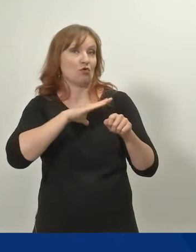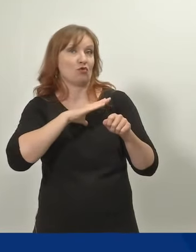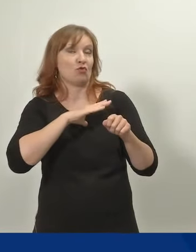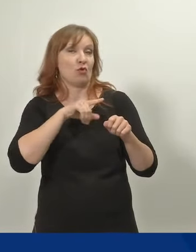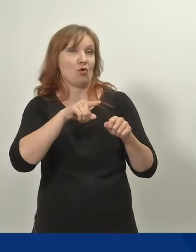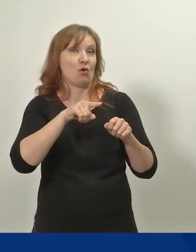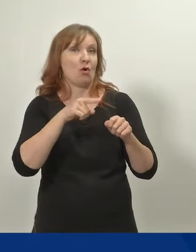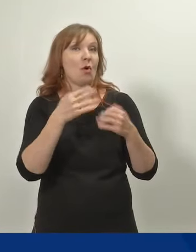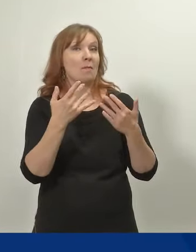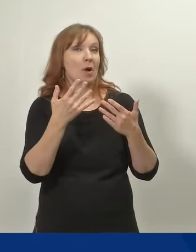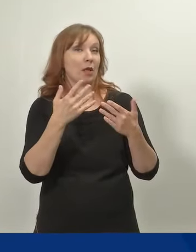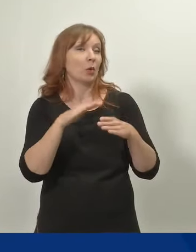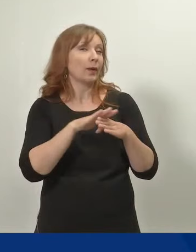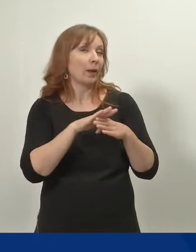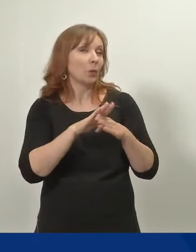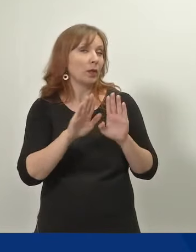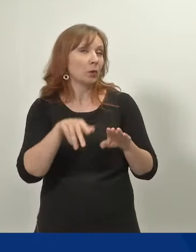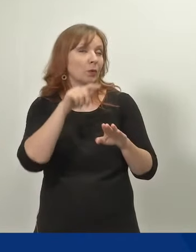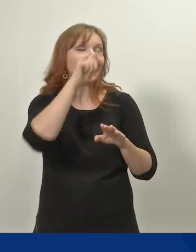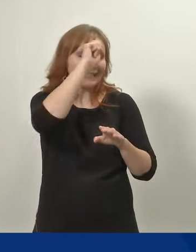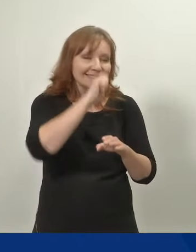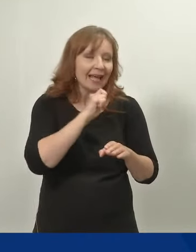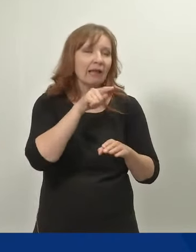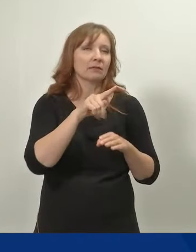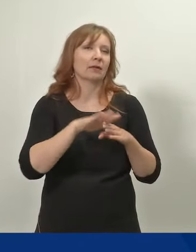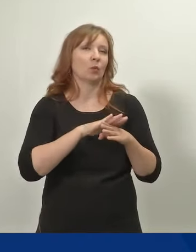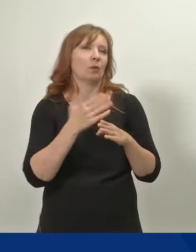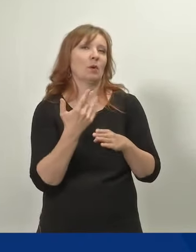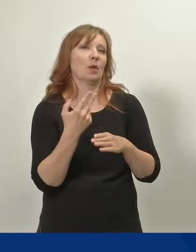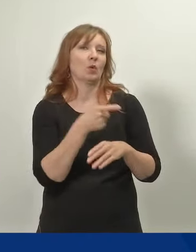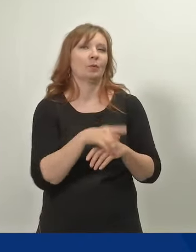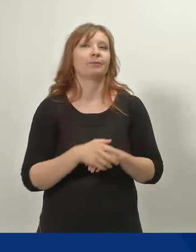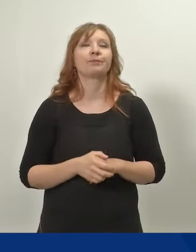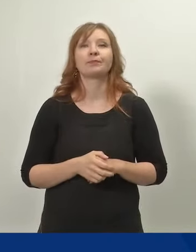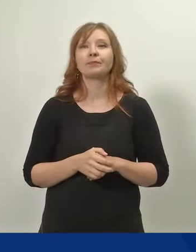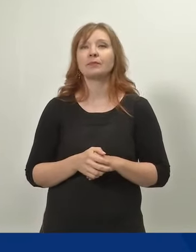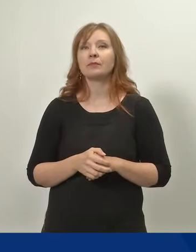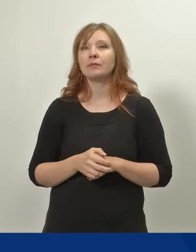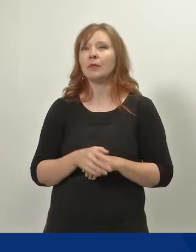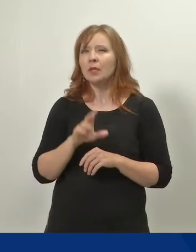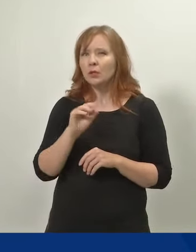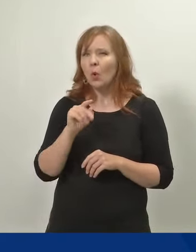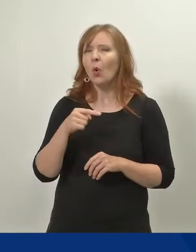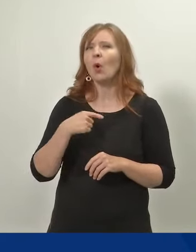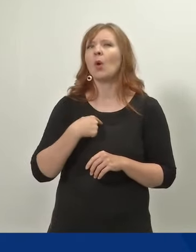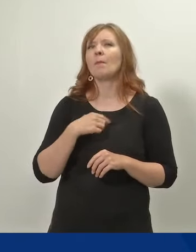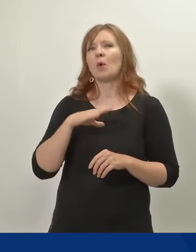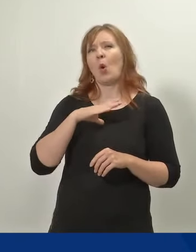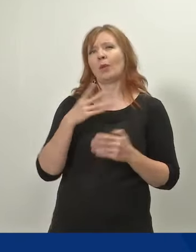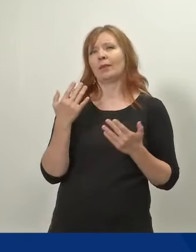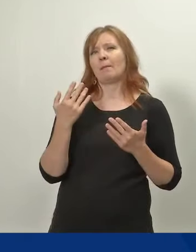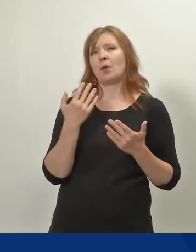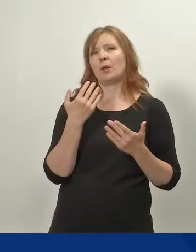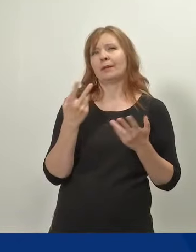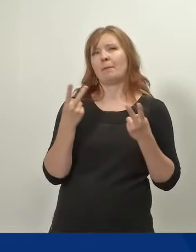siitä, että kuinka paljon käytettiin isät käytti? Joo, minulla on tällainen luku, että